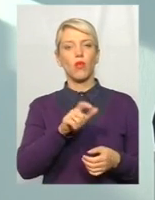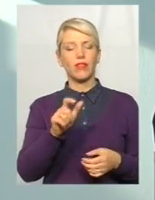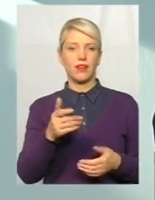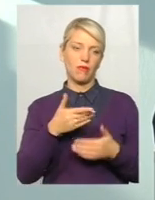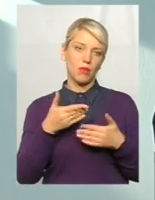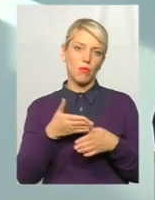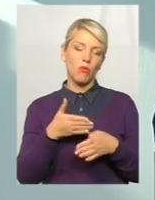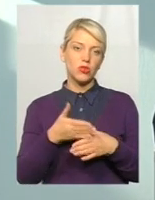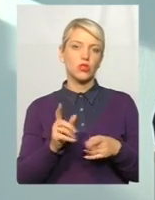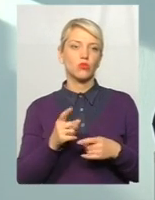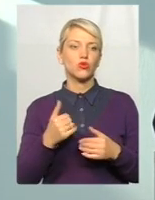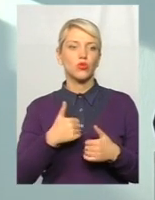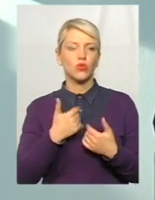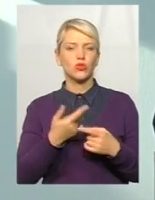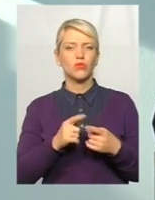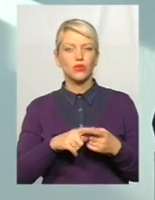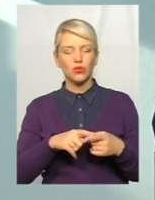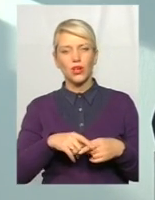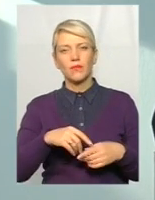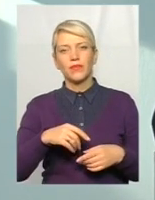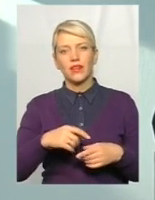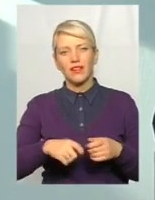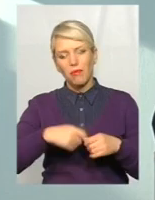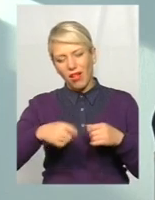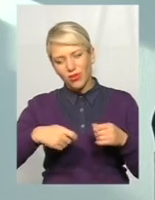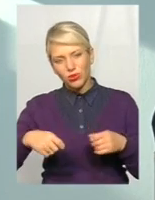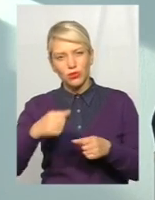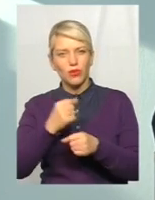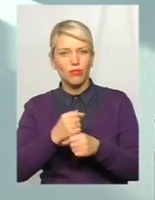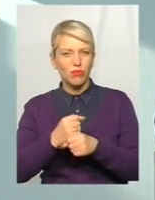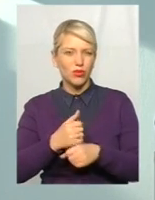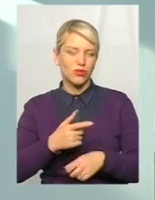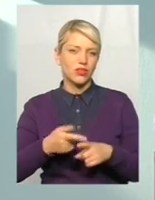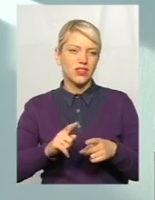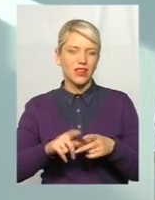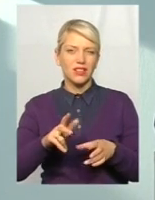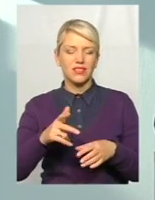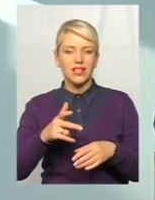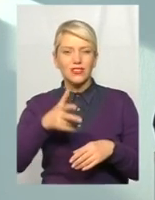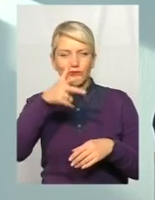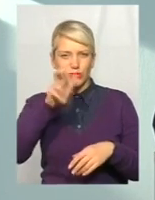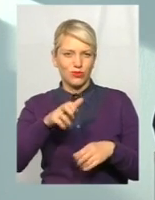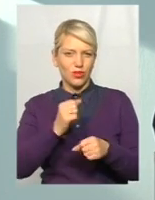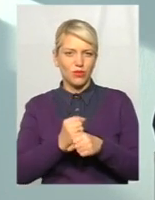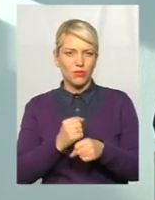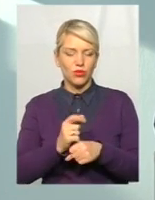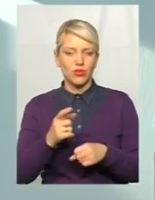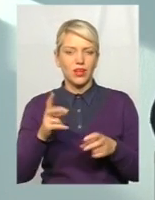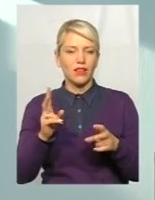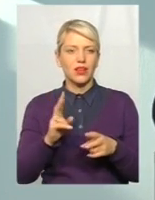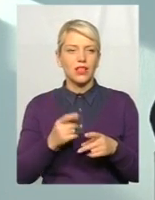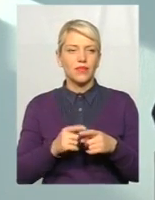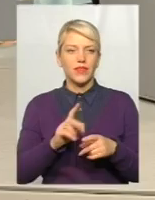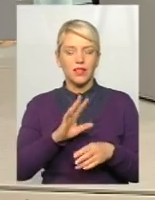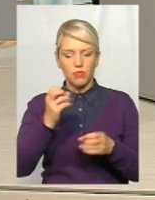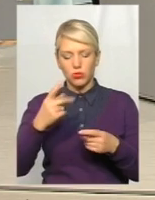ми хочемо ту справу, ту марудну роботу, яка не потребує ніяких розумових, особливих здібностей, їх високої кваліфікації. Коли